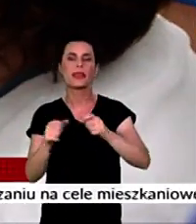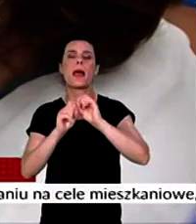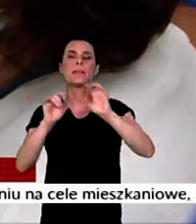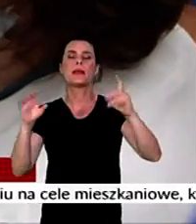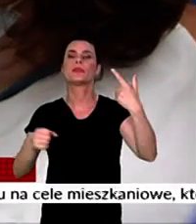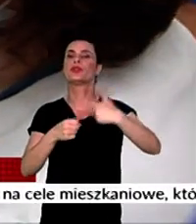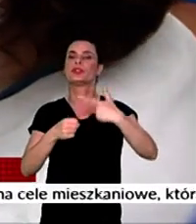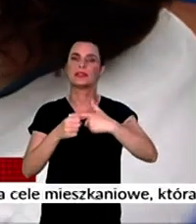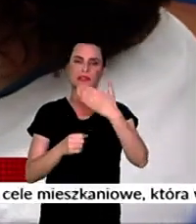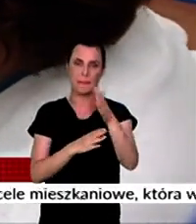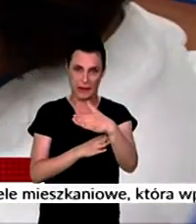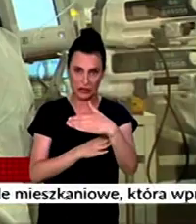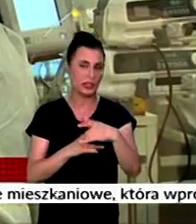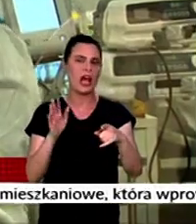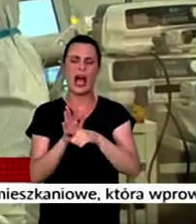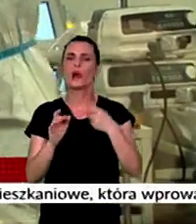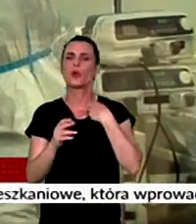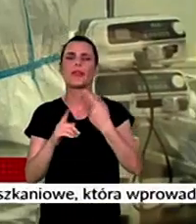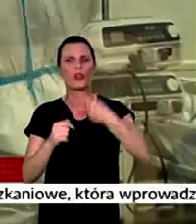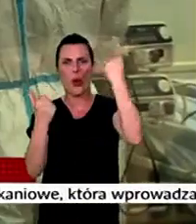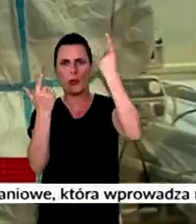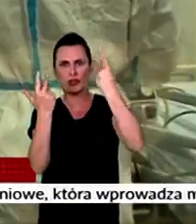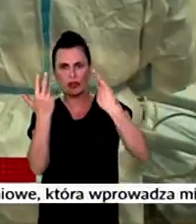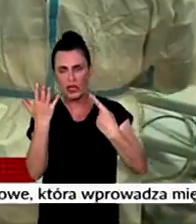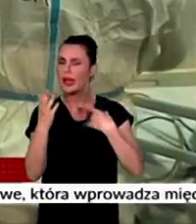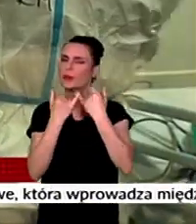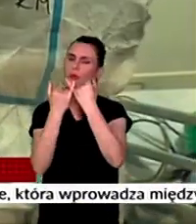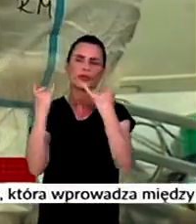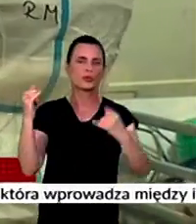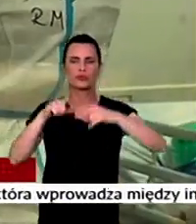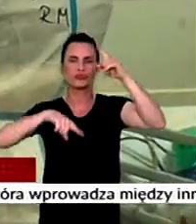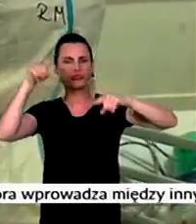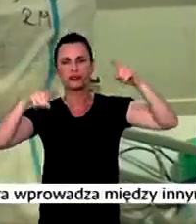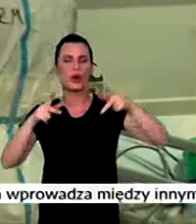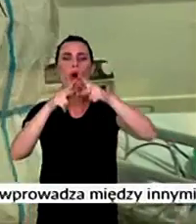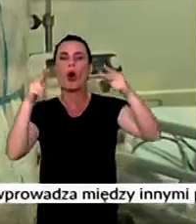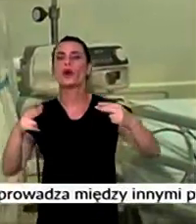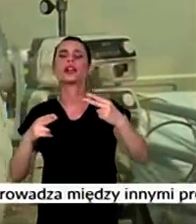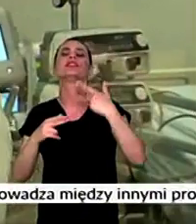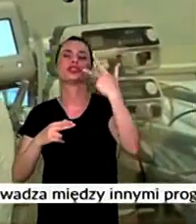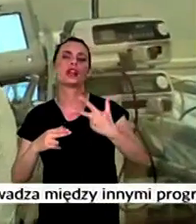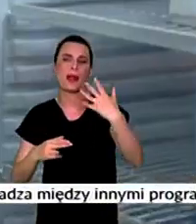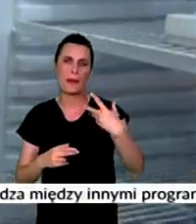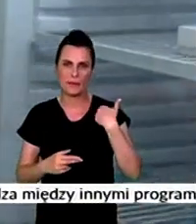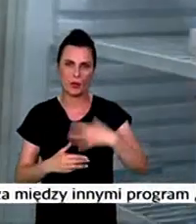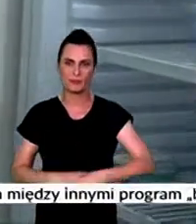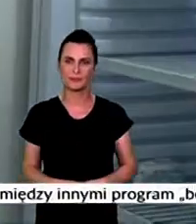20 marca tego roku. Obostrzenia związane z wirusem trwały w różnym natężeniu przez ponad 3 lata.